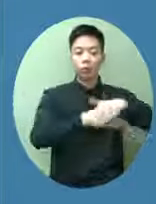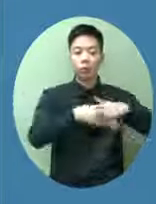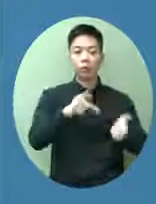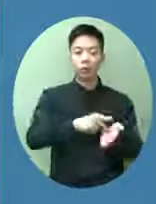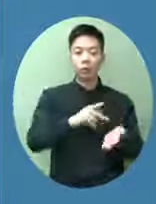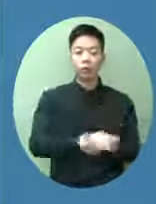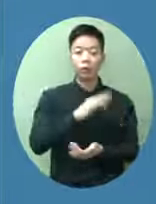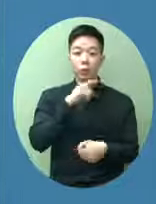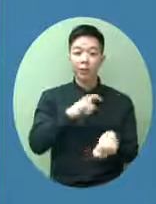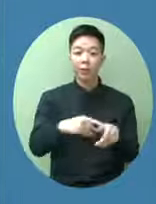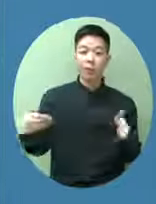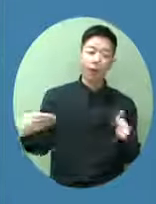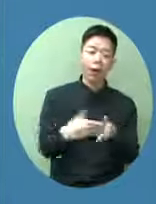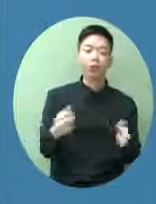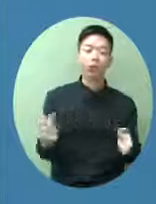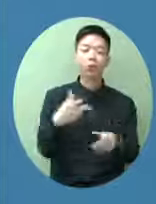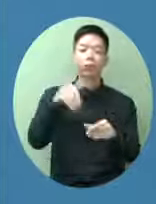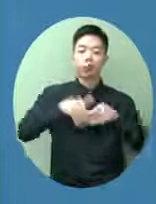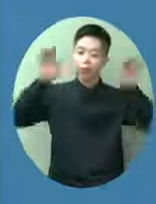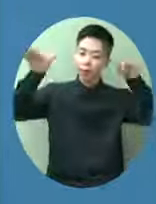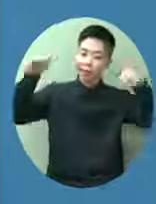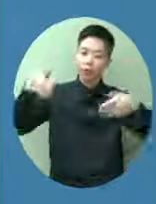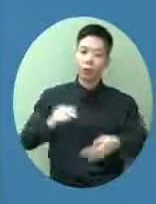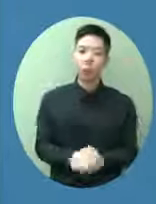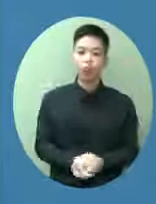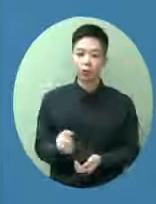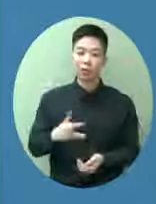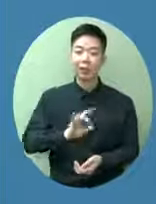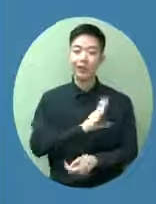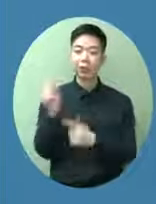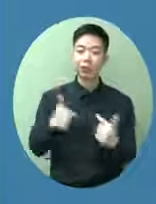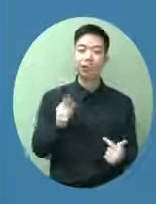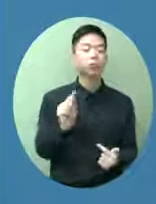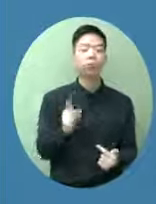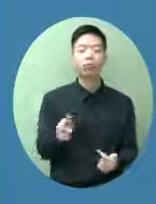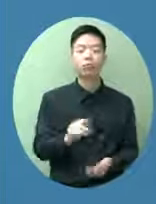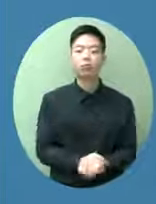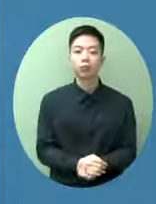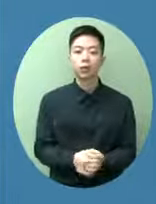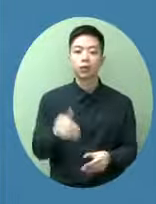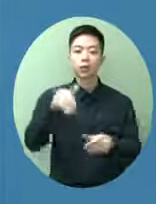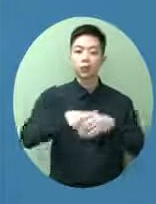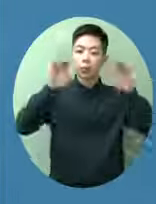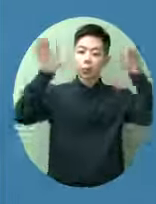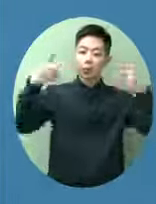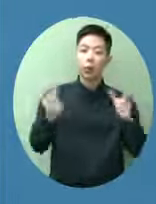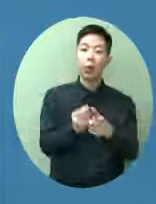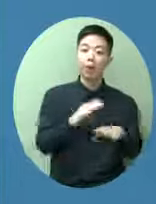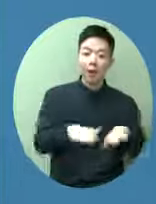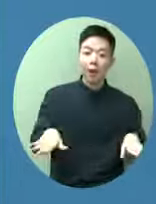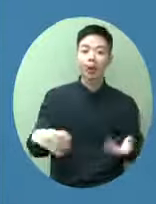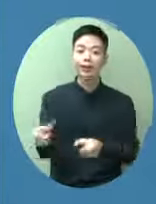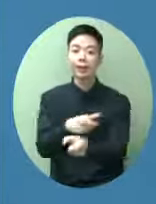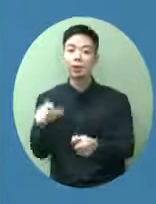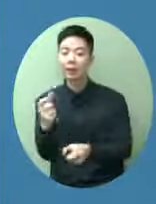標的即是我們不會給利用的一定要重新招標一來公平二來可能反映市場的價